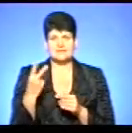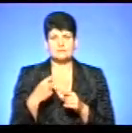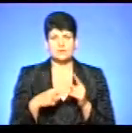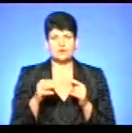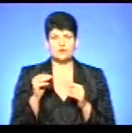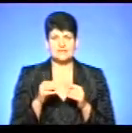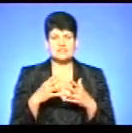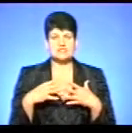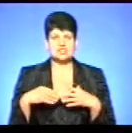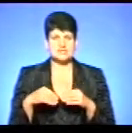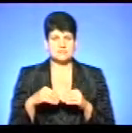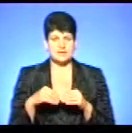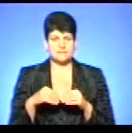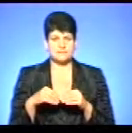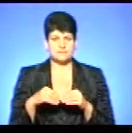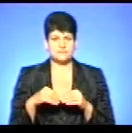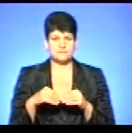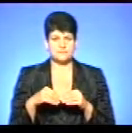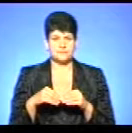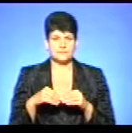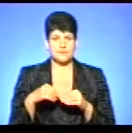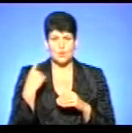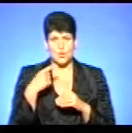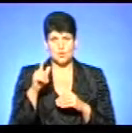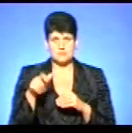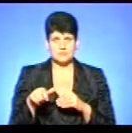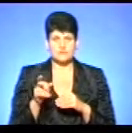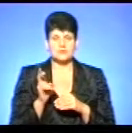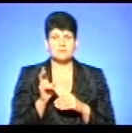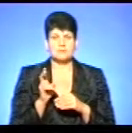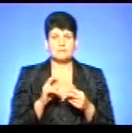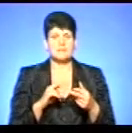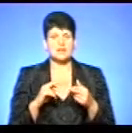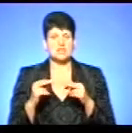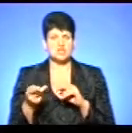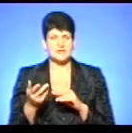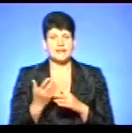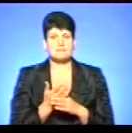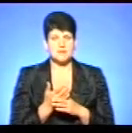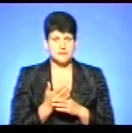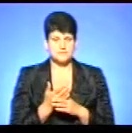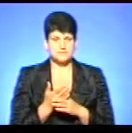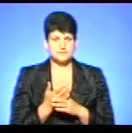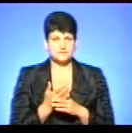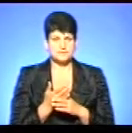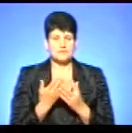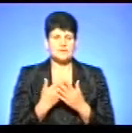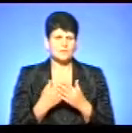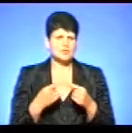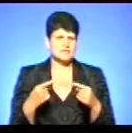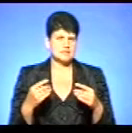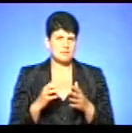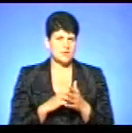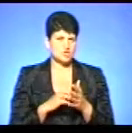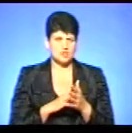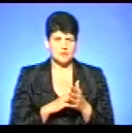тисячі сімей, осіб, вони перейшли на пільги. Тобто вони по різних причинах.